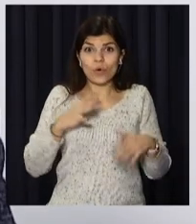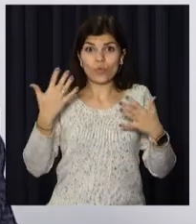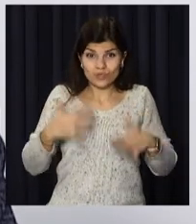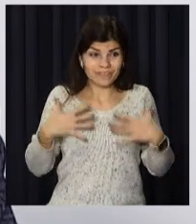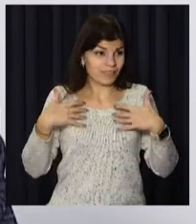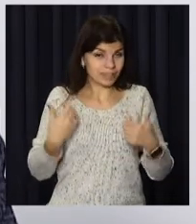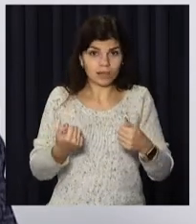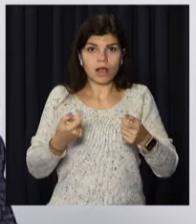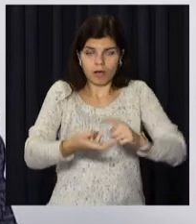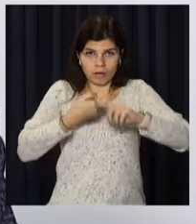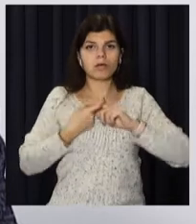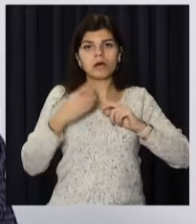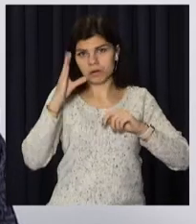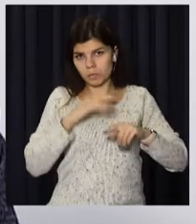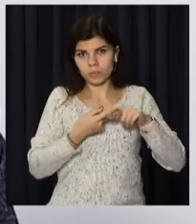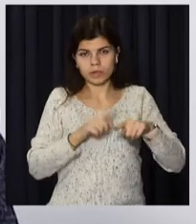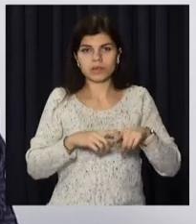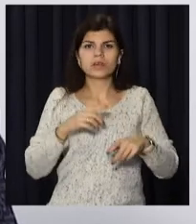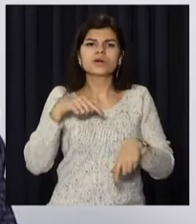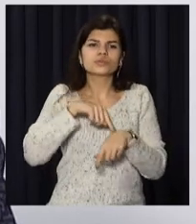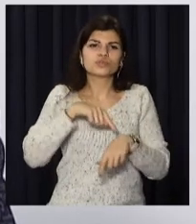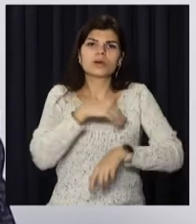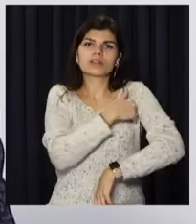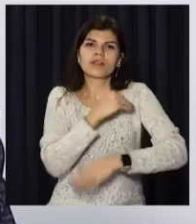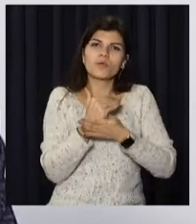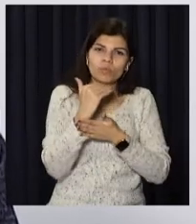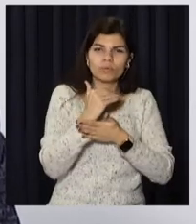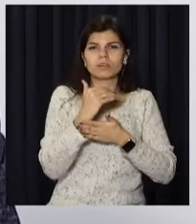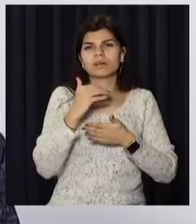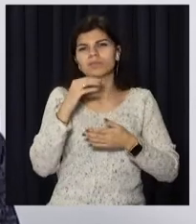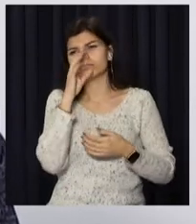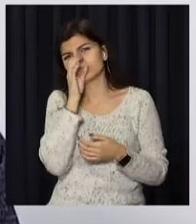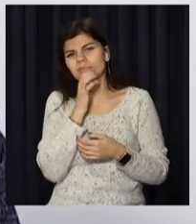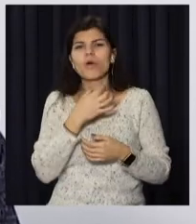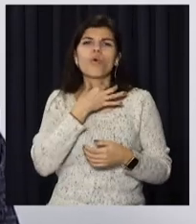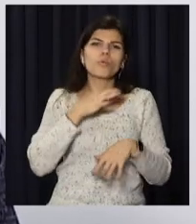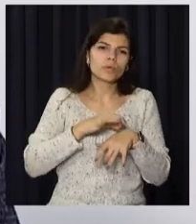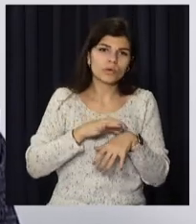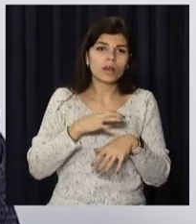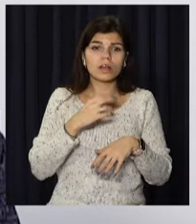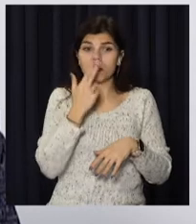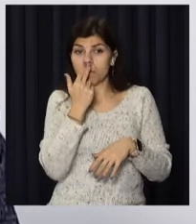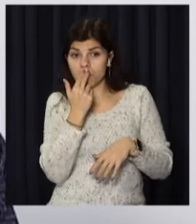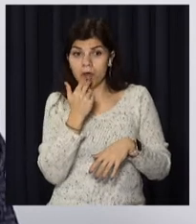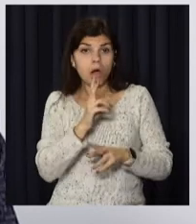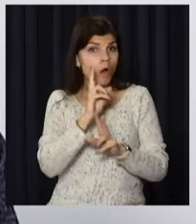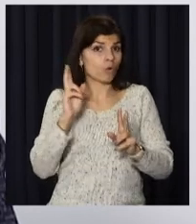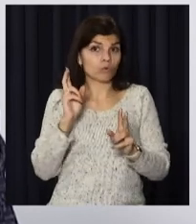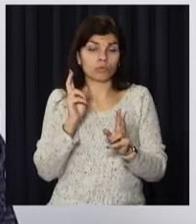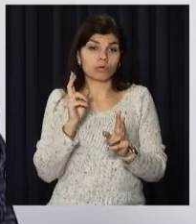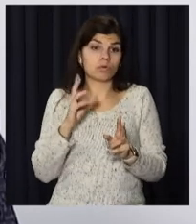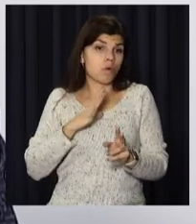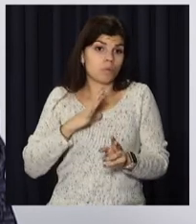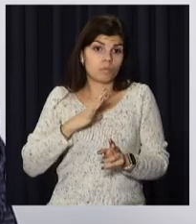починається, як правило, з якогось спільного недомогання, з повищення температури тіла, болі в горлі, насморку. У нехтох людей це з'являється, навіть